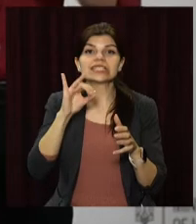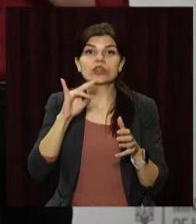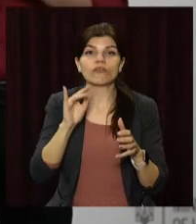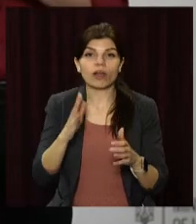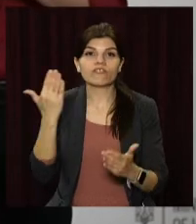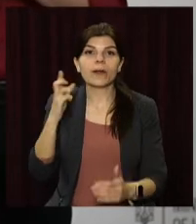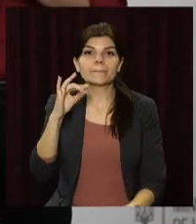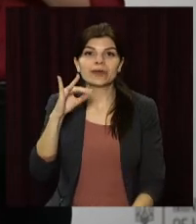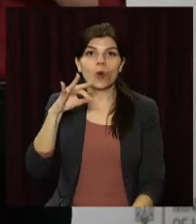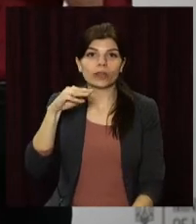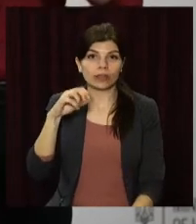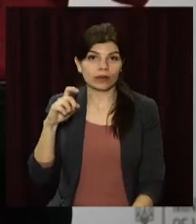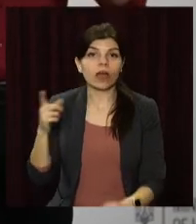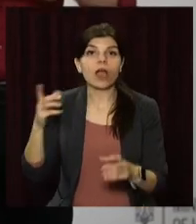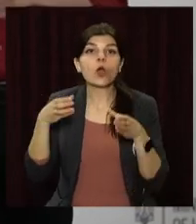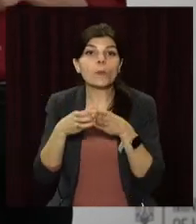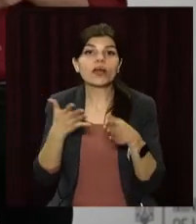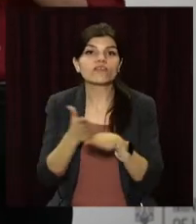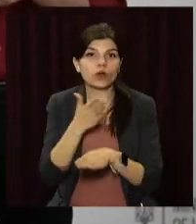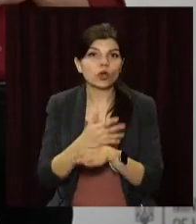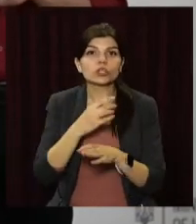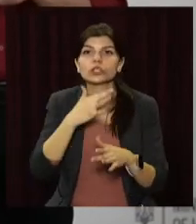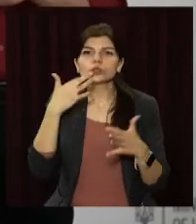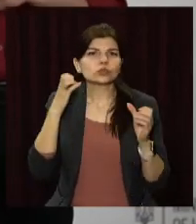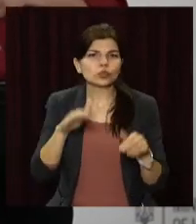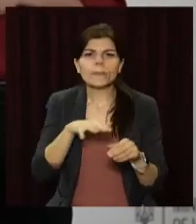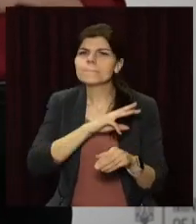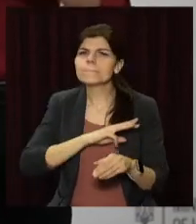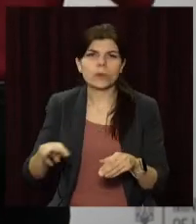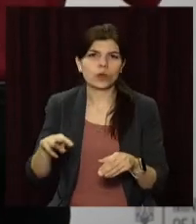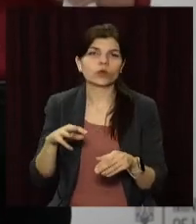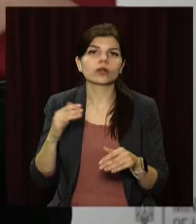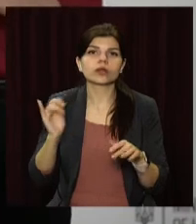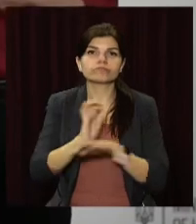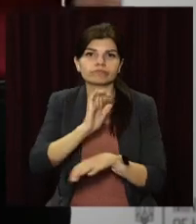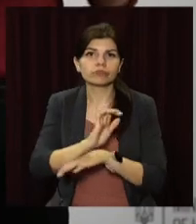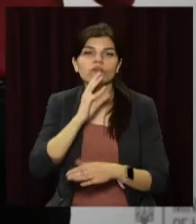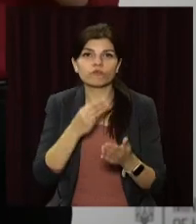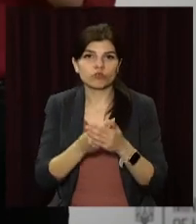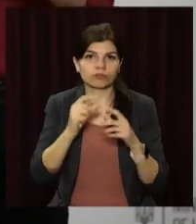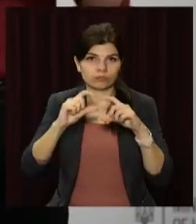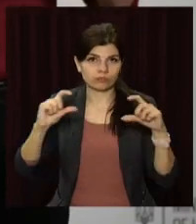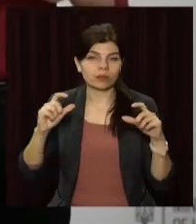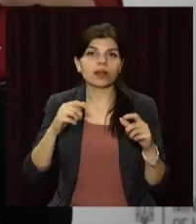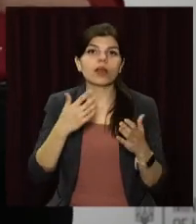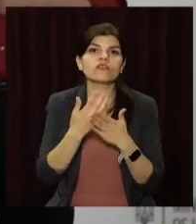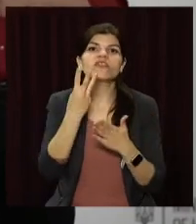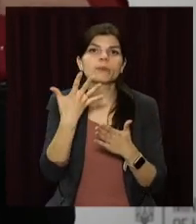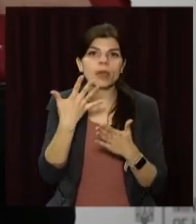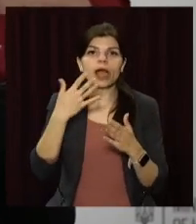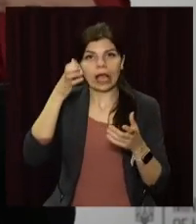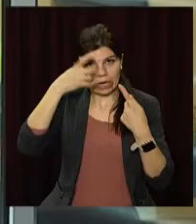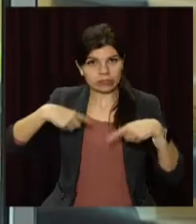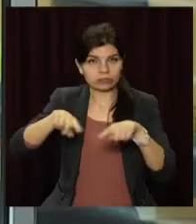Біотех. Це компанія, яка виготовляє сотні мільйонів доз вакцини і експортує свою продукцію в 35 країн